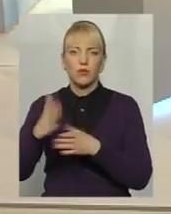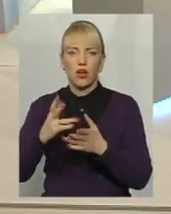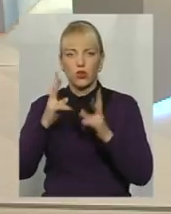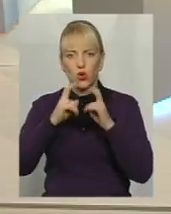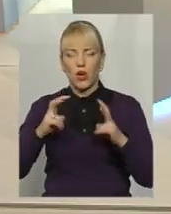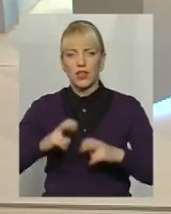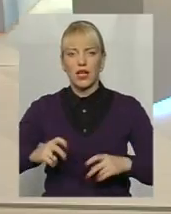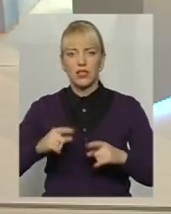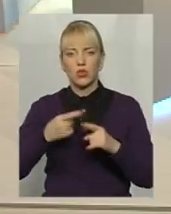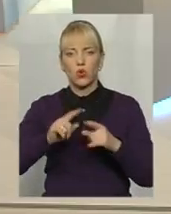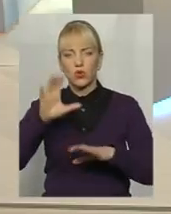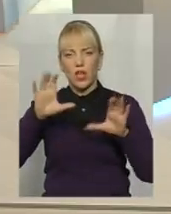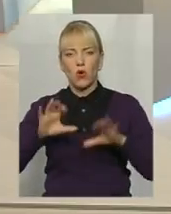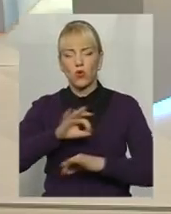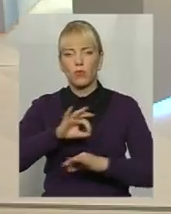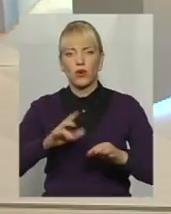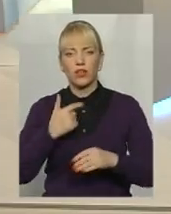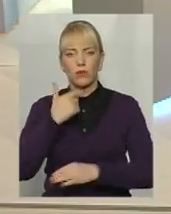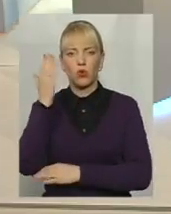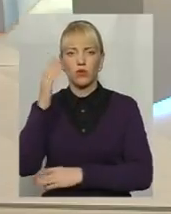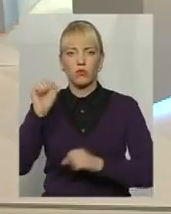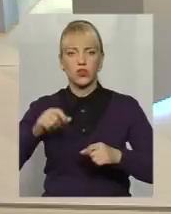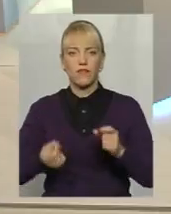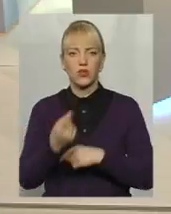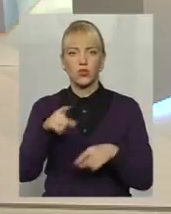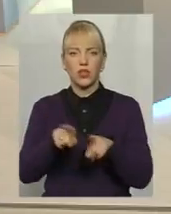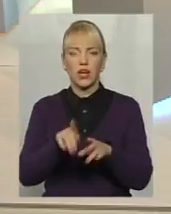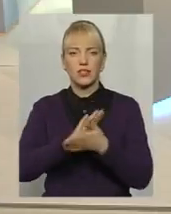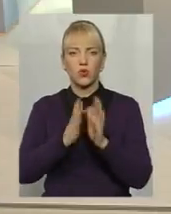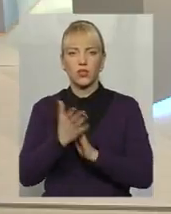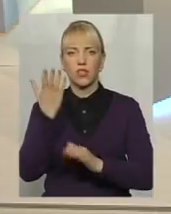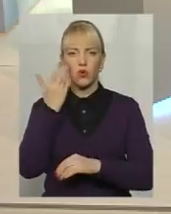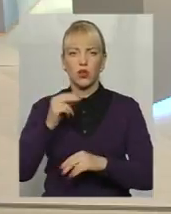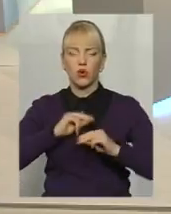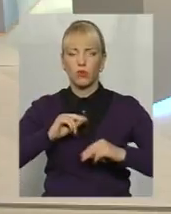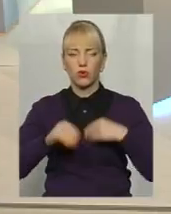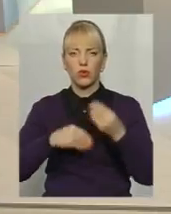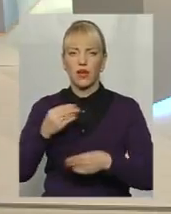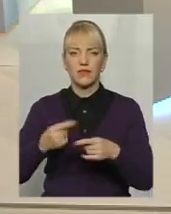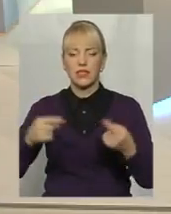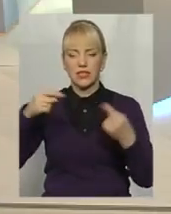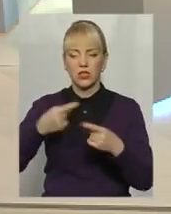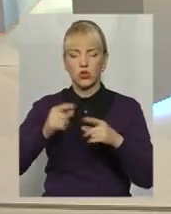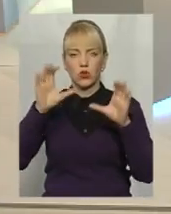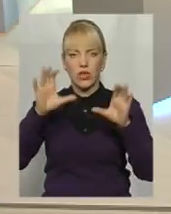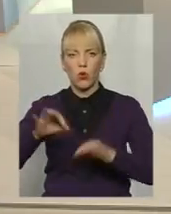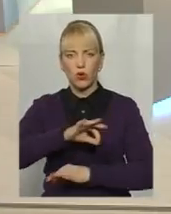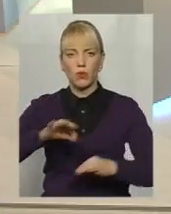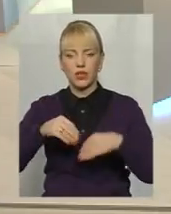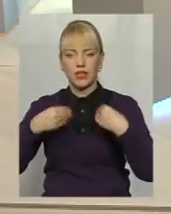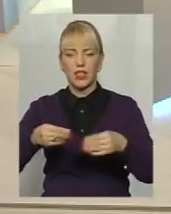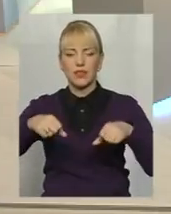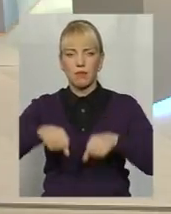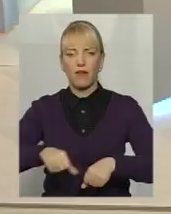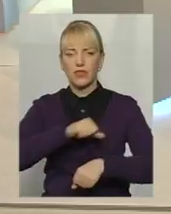аналіз того законопроекту, який проголосований, то може виникнути така ситуація, коли роботодавцям згідно з цим законопроектом надається право